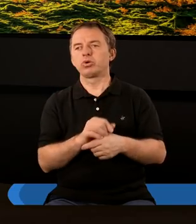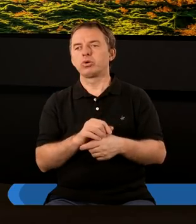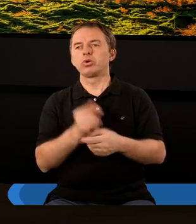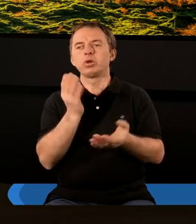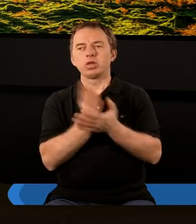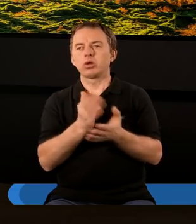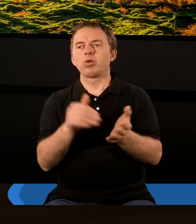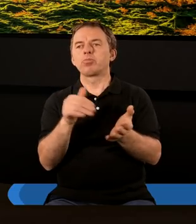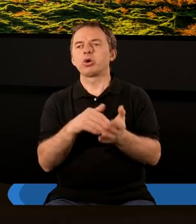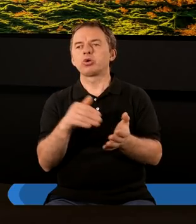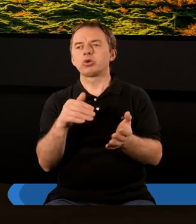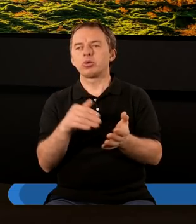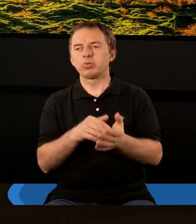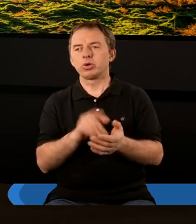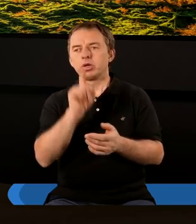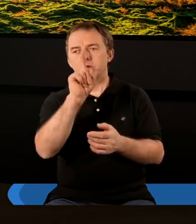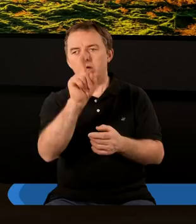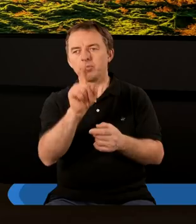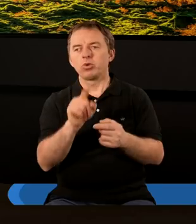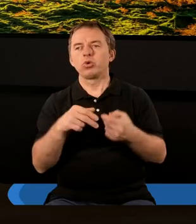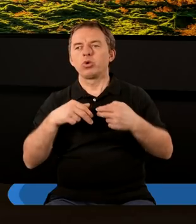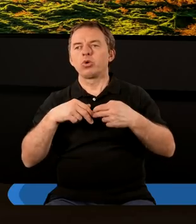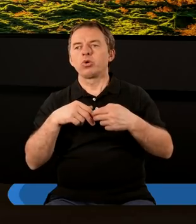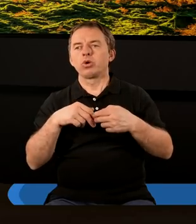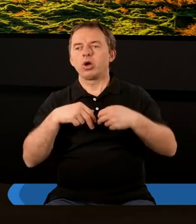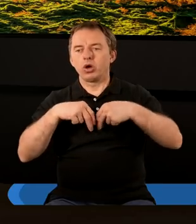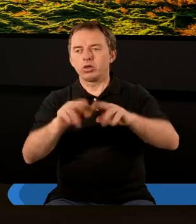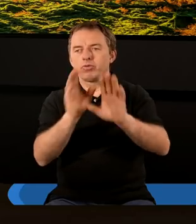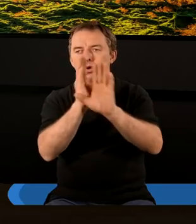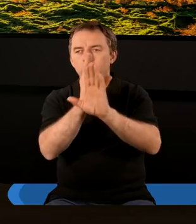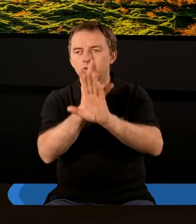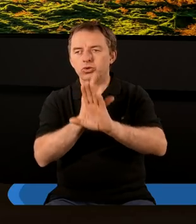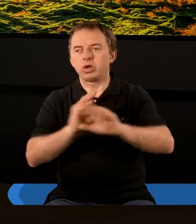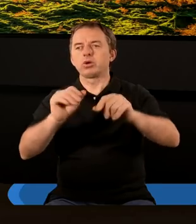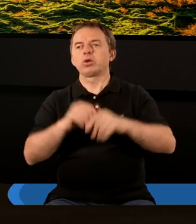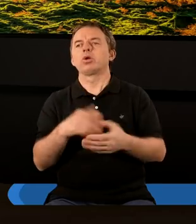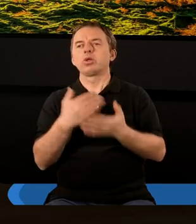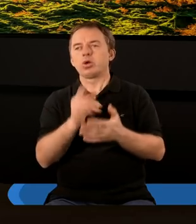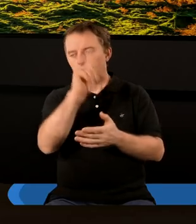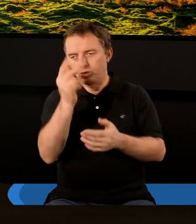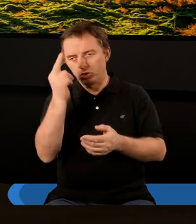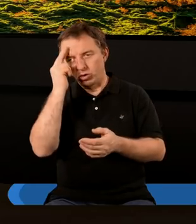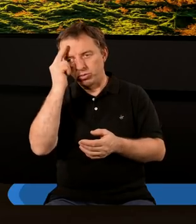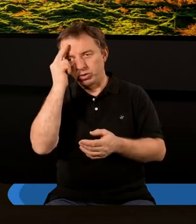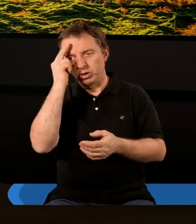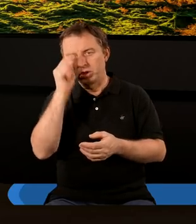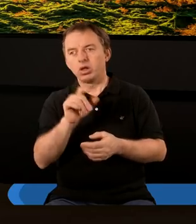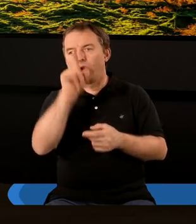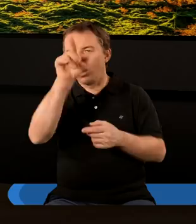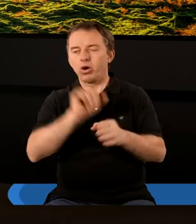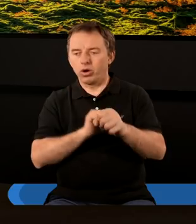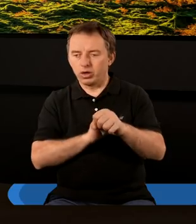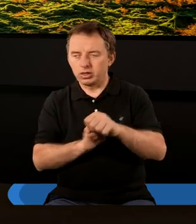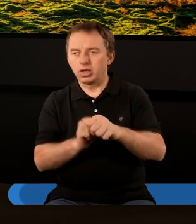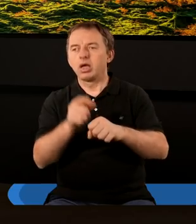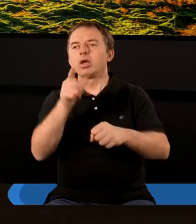nie tyle potrzebuje, żeby Jemu też odawać szczęść, tylko żeby ludzie rozumieli, co rzeczywiście On zrobił, że On